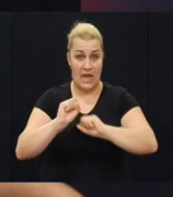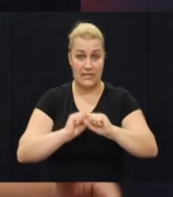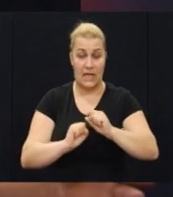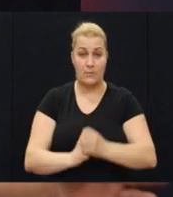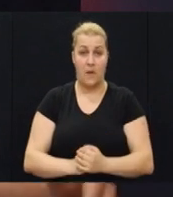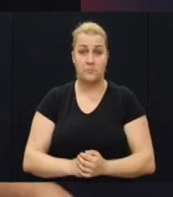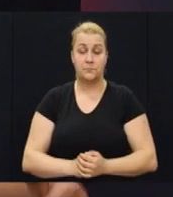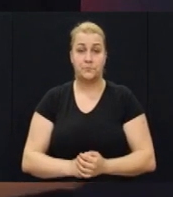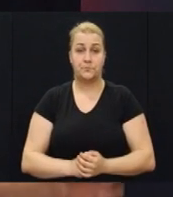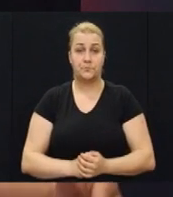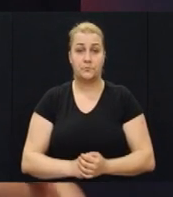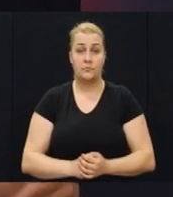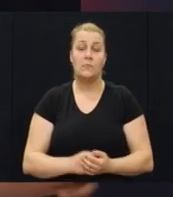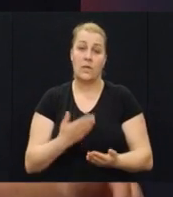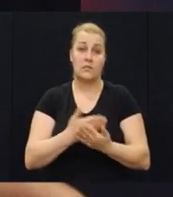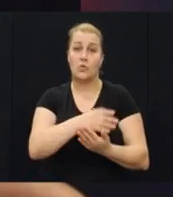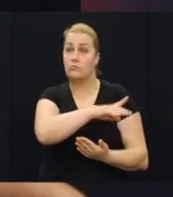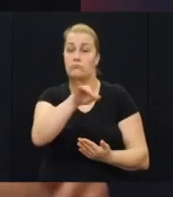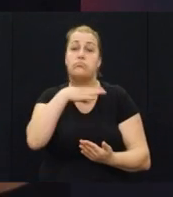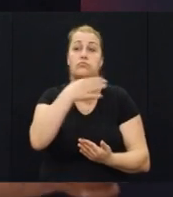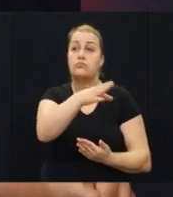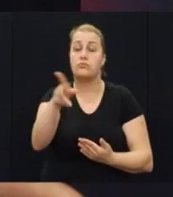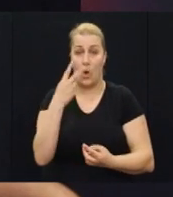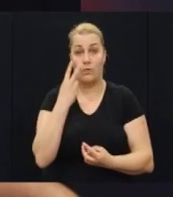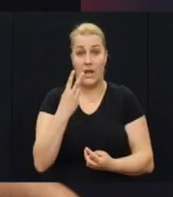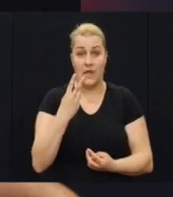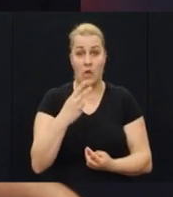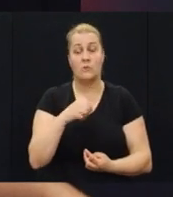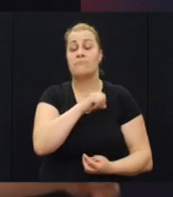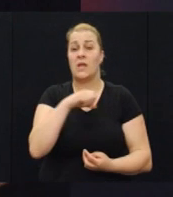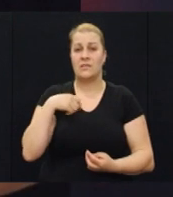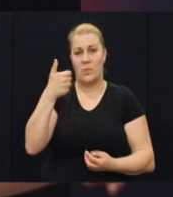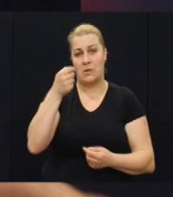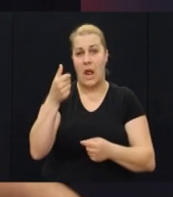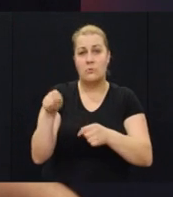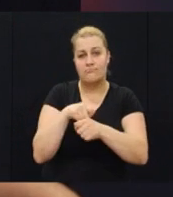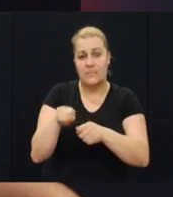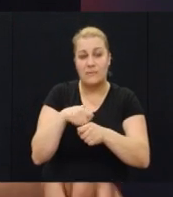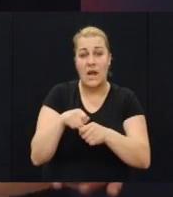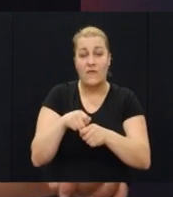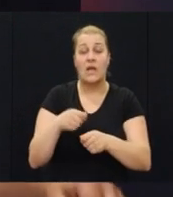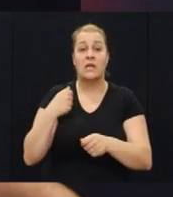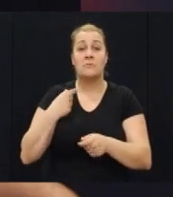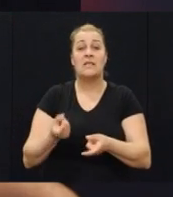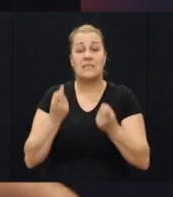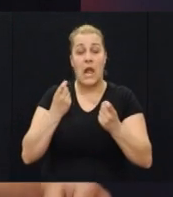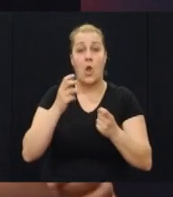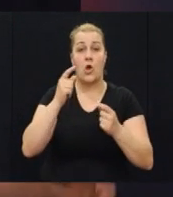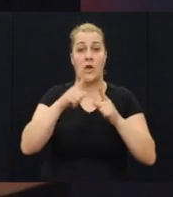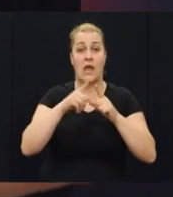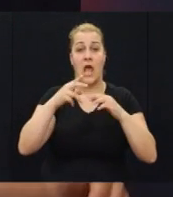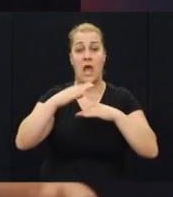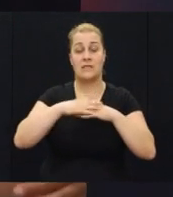i jako je gledana. Samo jedan mali ispravak. Ja sam iz sela Razvođa,